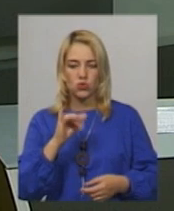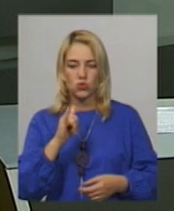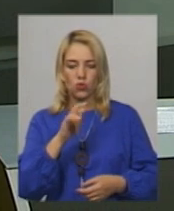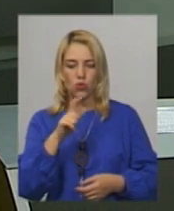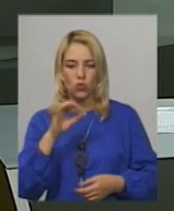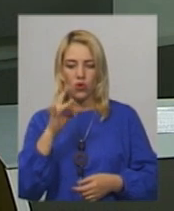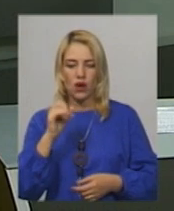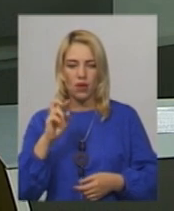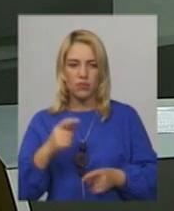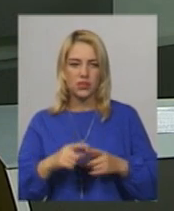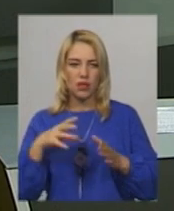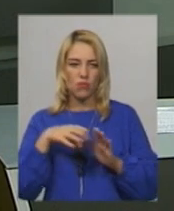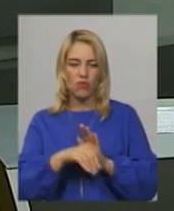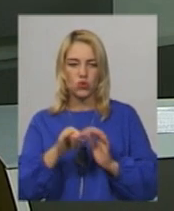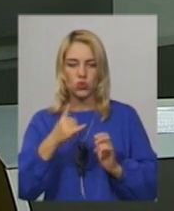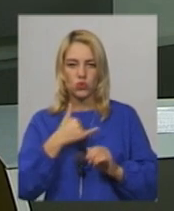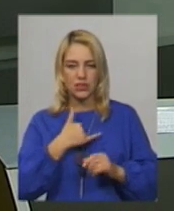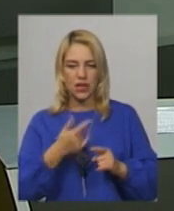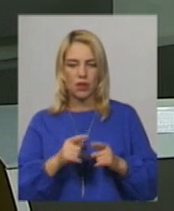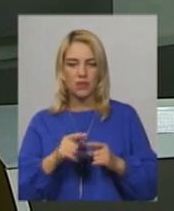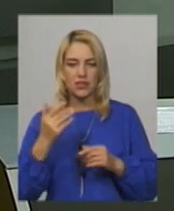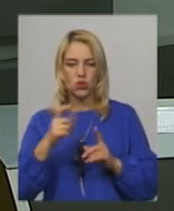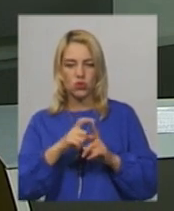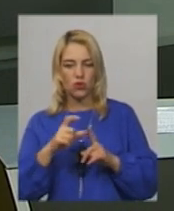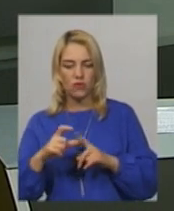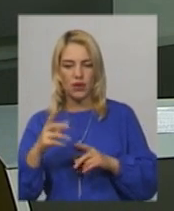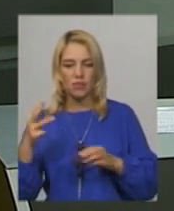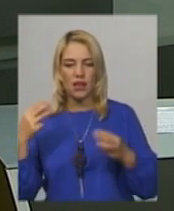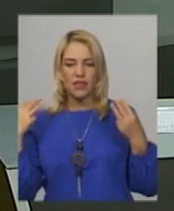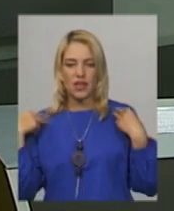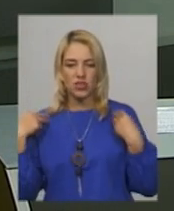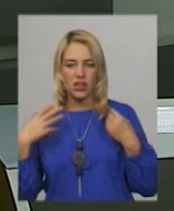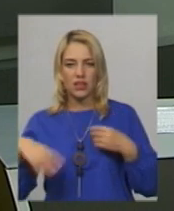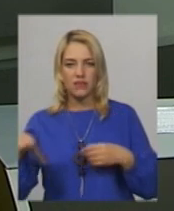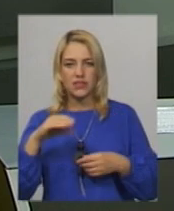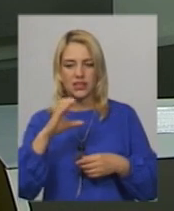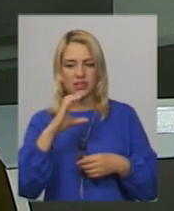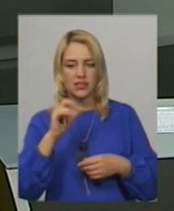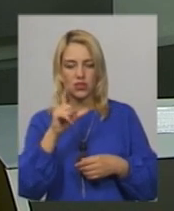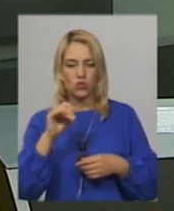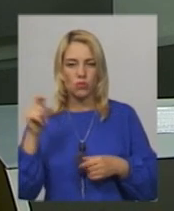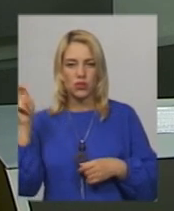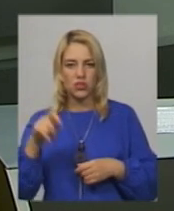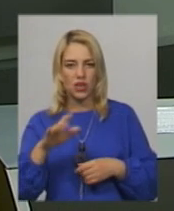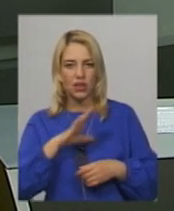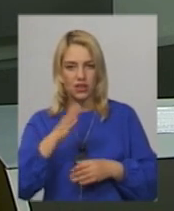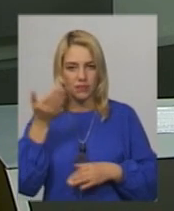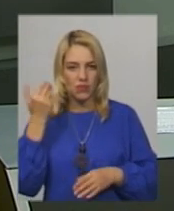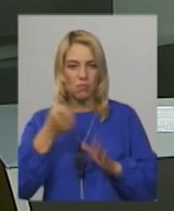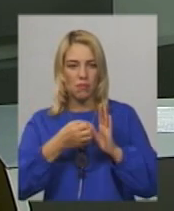запроваджують у себе. За його словами, востанні начальники всіх СІЗО України приїздили в Хмельницький 5 років тому.